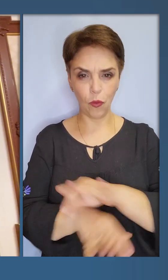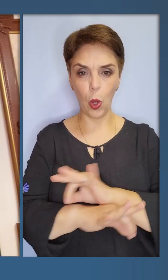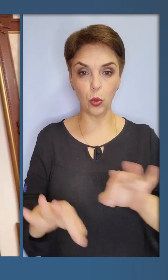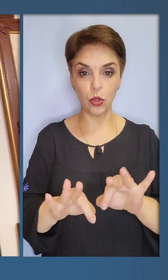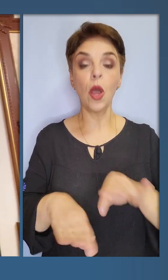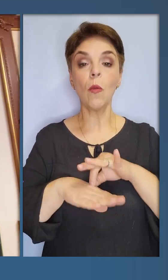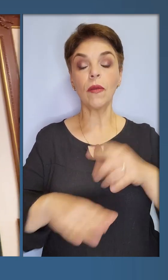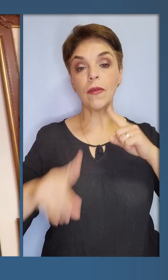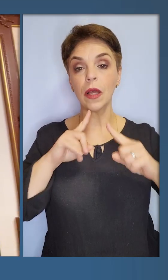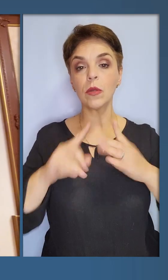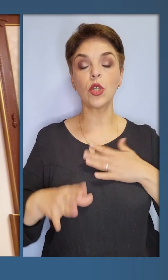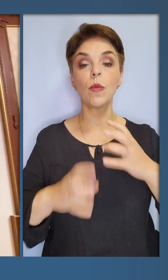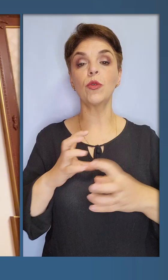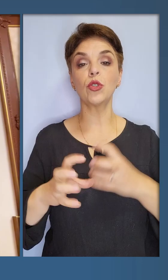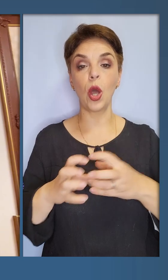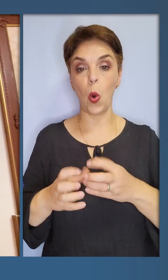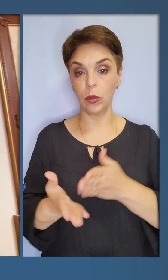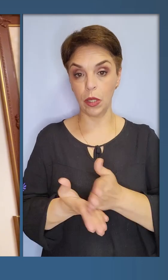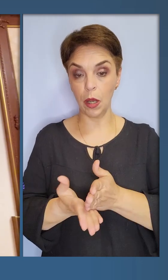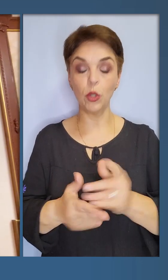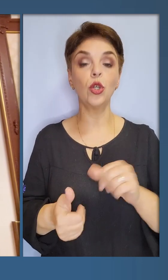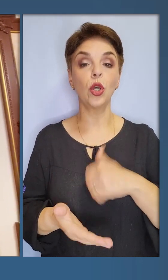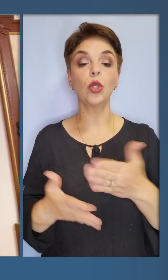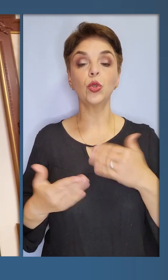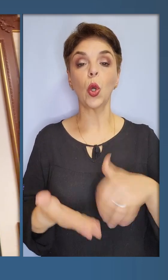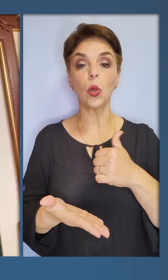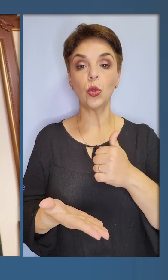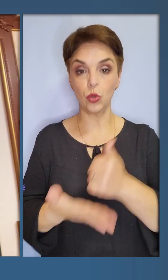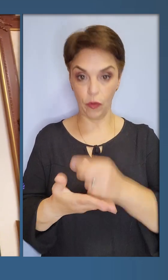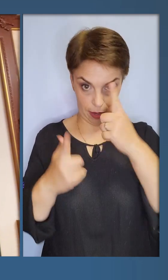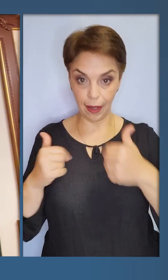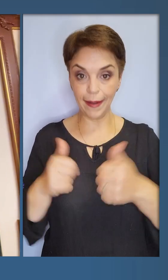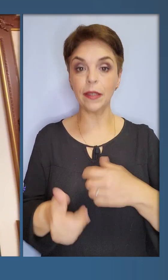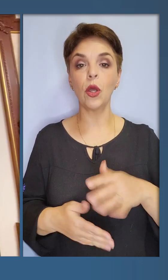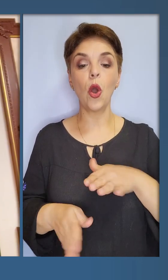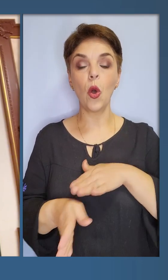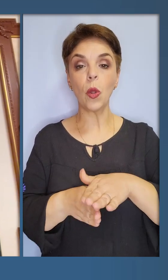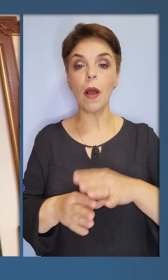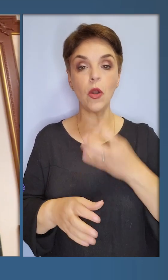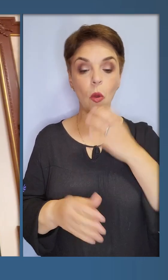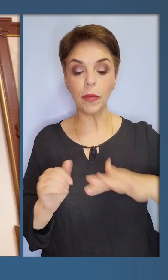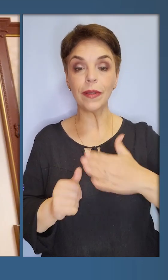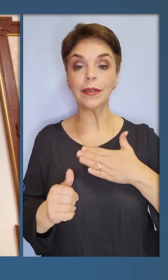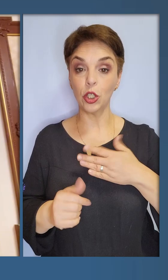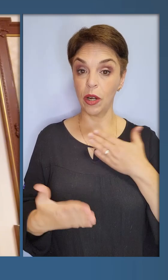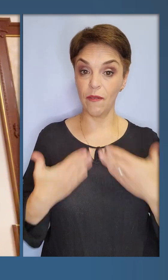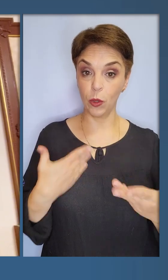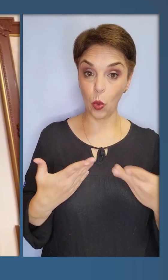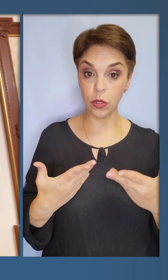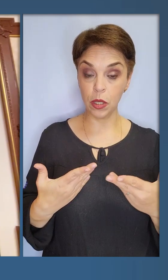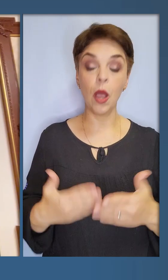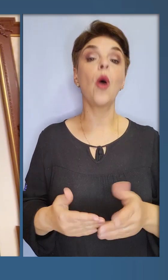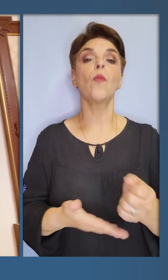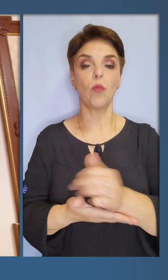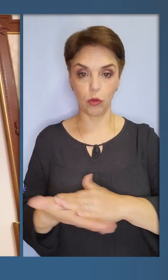влучність. Провів нараду з нашими міжнародниками щодо ключових країн глобального півдня, наших з ними відносин.